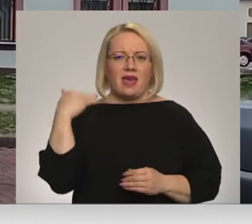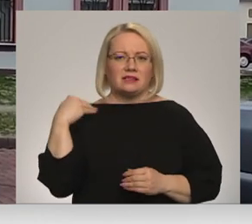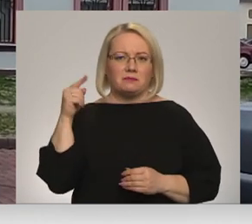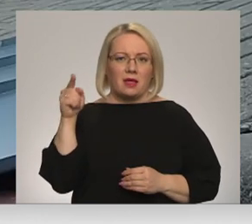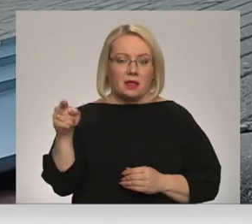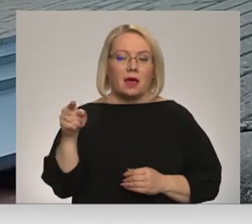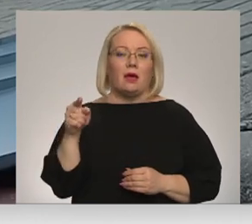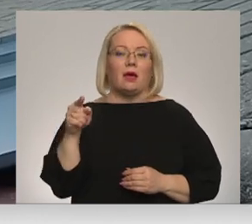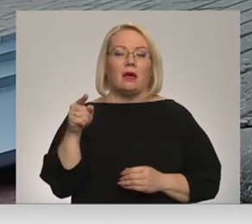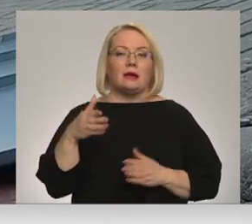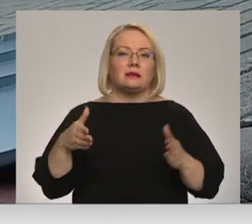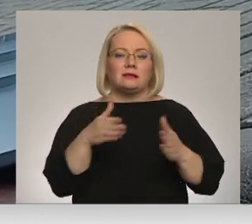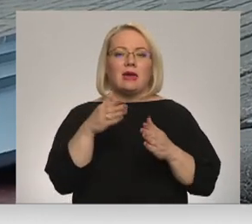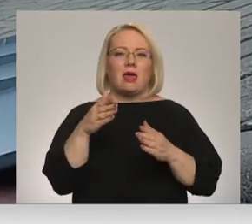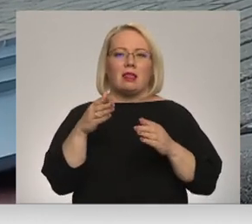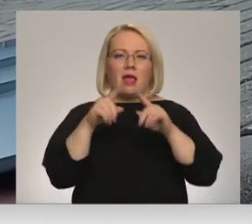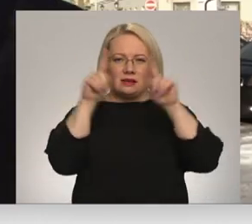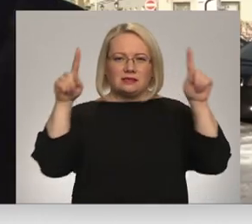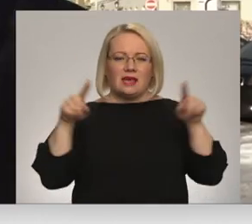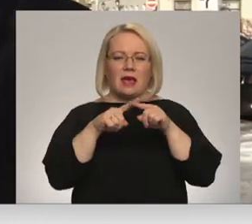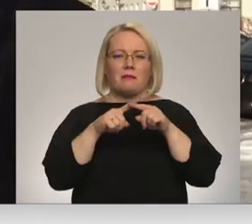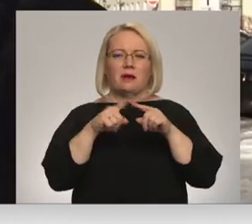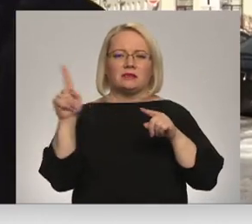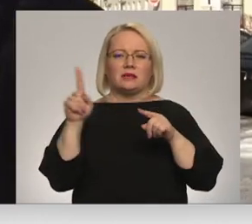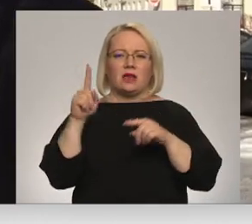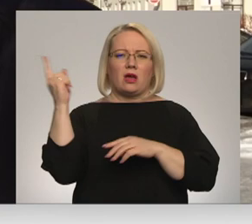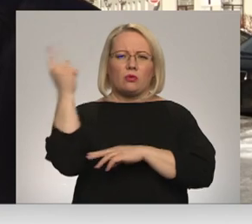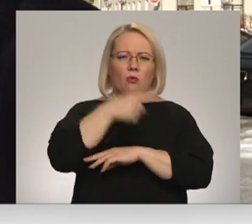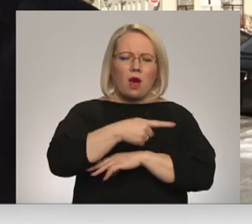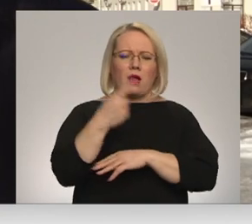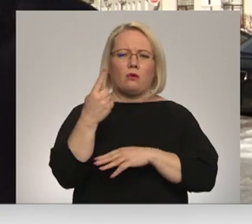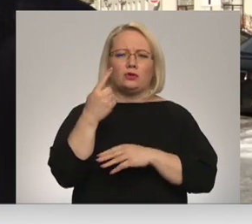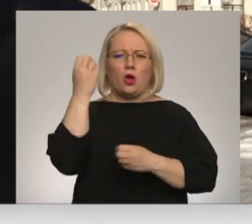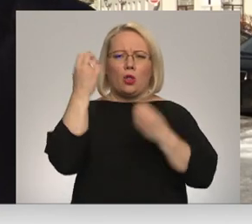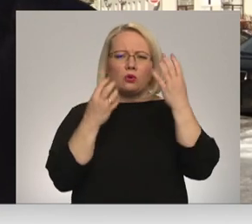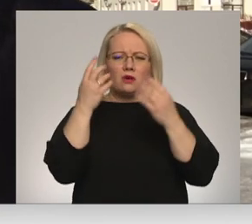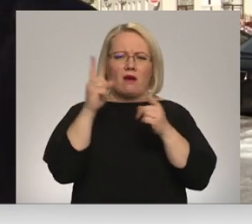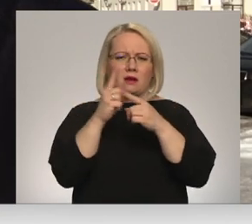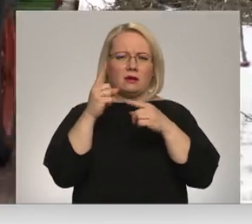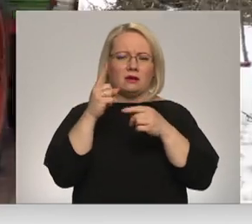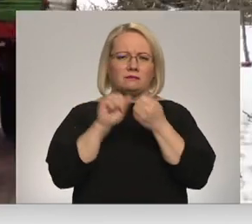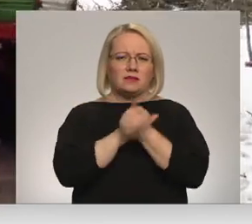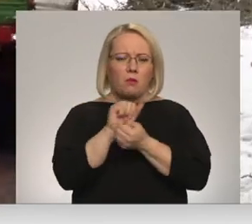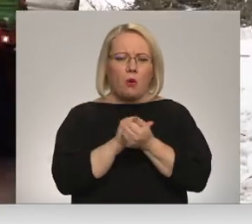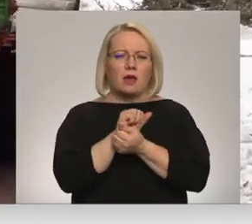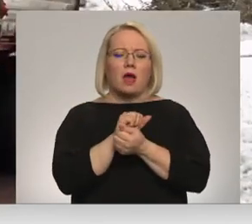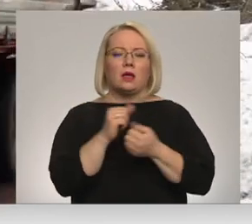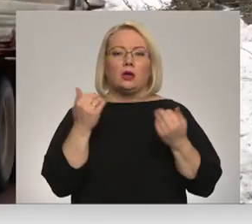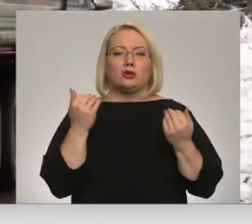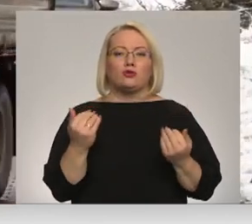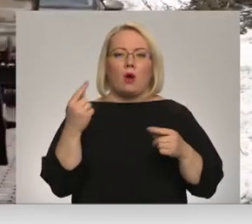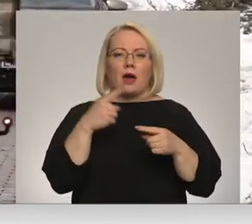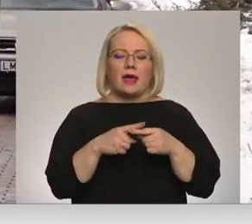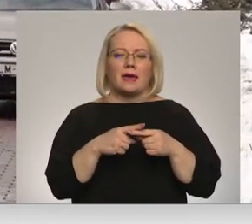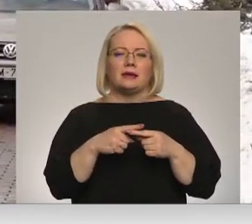gan nopūsts, norauts, nolausts, vairākas lukseforu seksijas ir bijušas arī bojātas. Šoreiz vētra